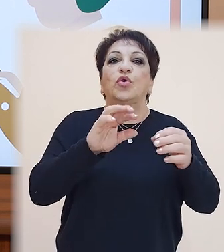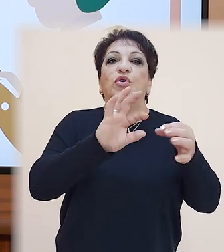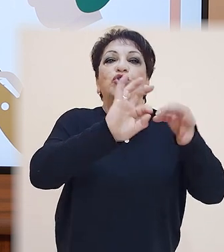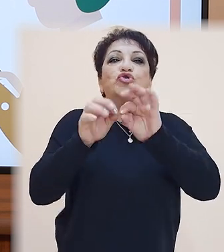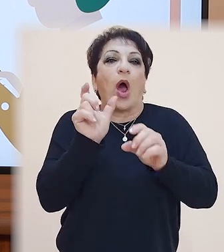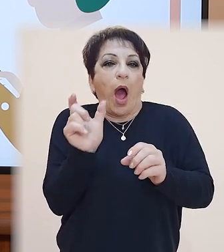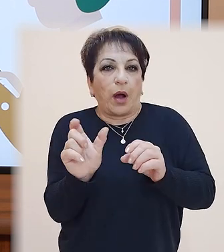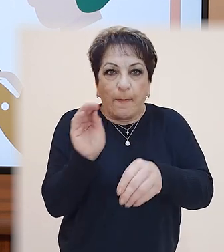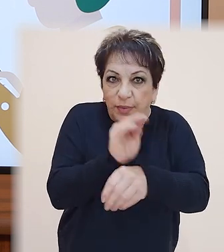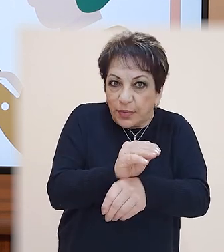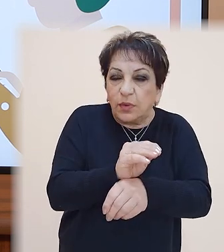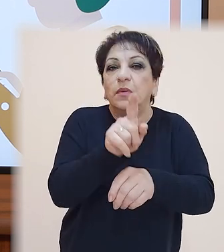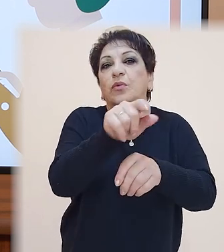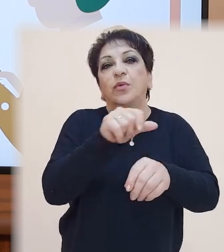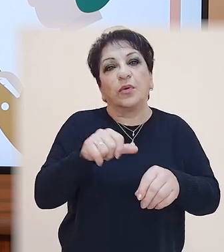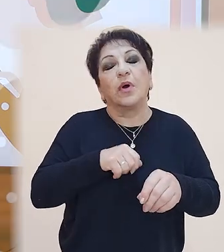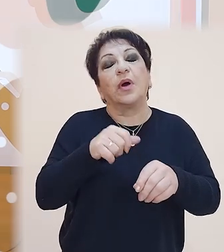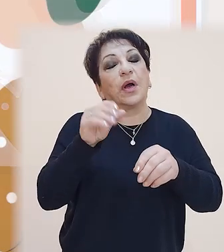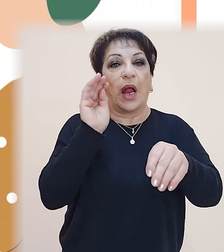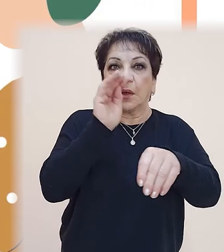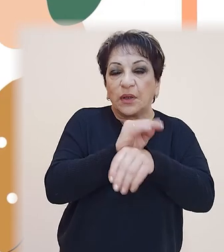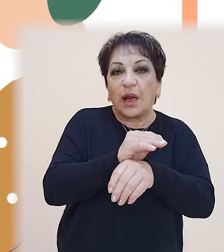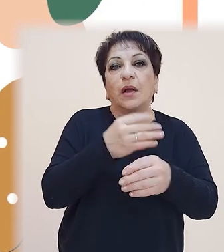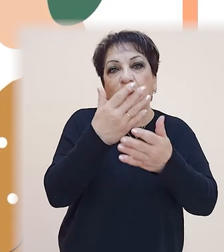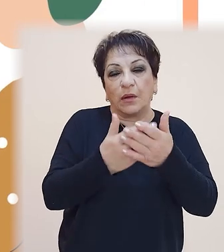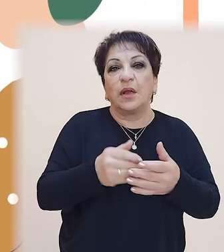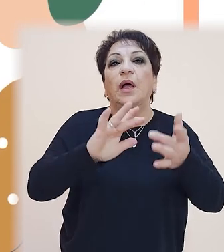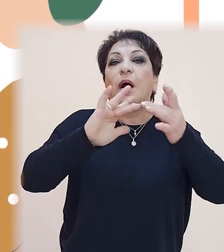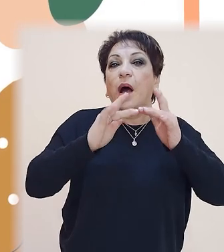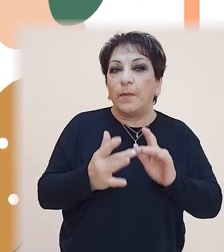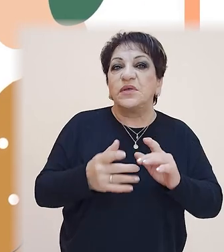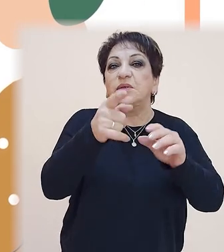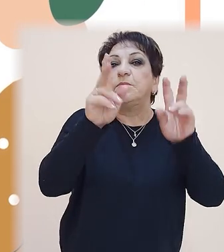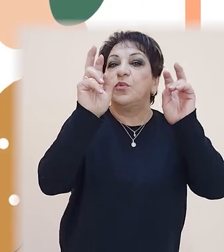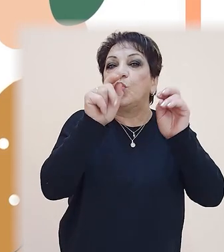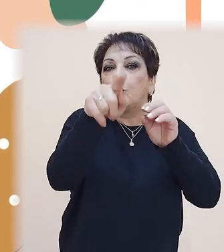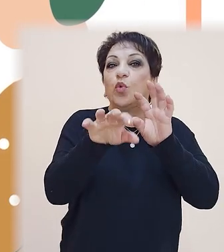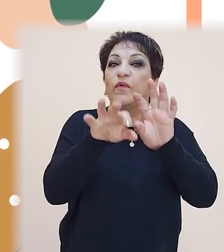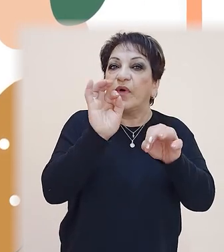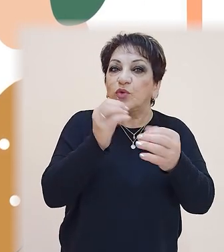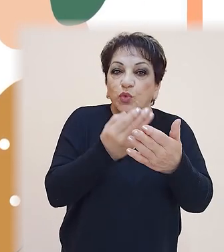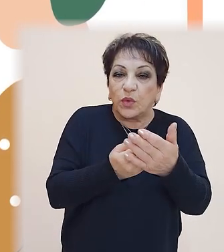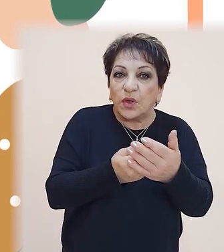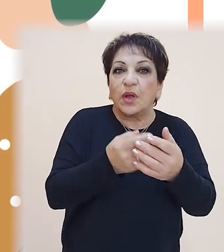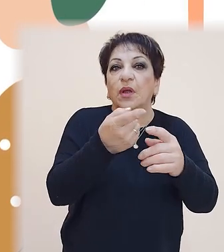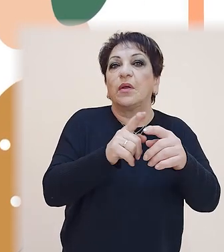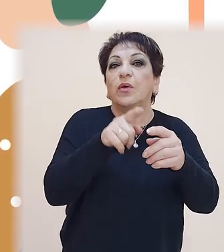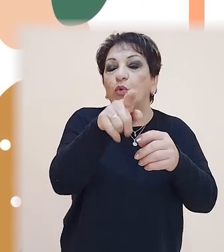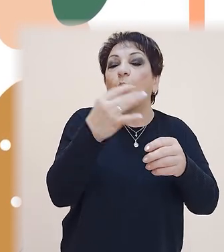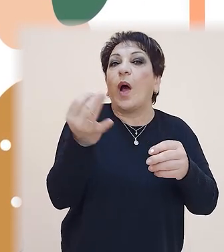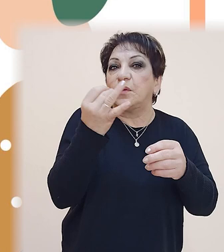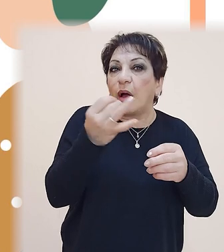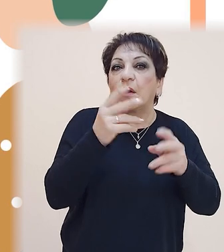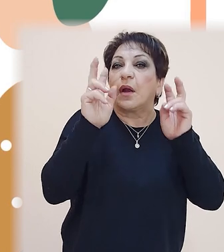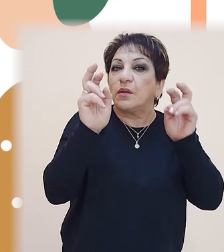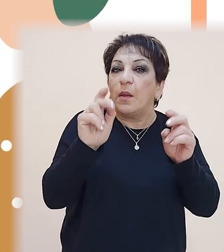տարբեր կաղապարներ, դուրս գրեք և փորձեք բացատրել, համացանցից որև են նյուտ ընտրիր, արվեստի վերաբերալ կամ կեզ հետակրքրող,